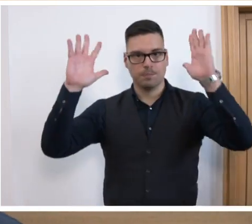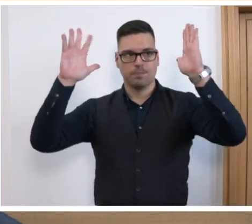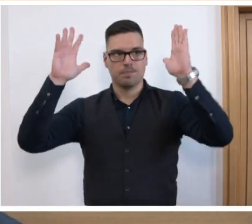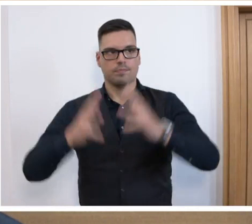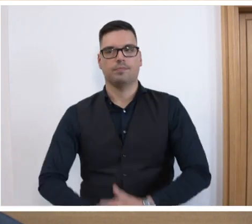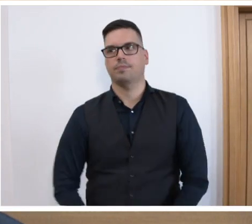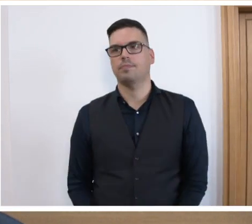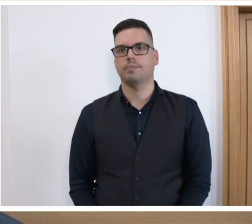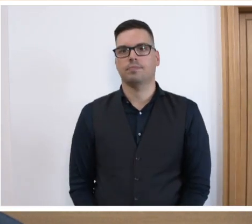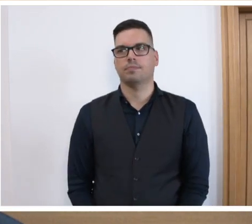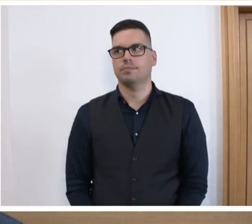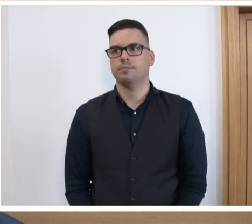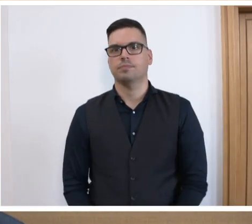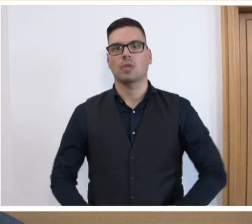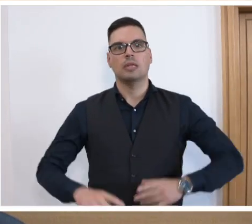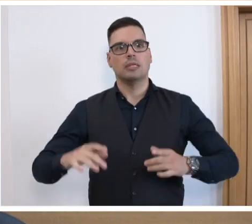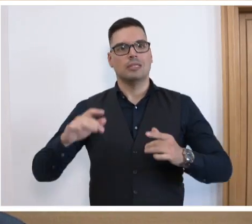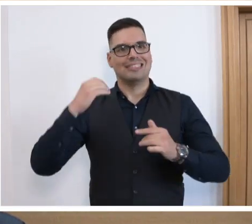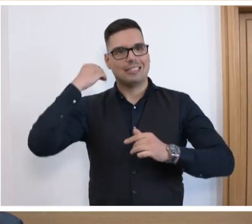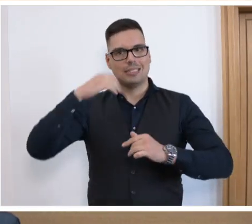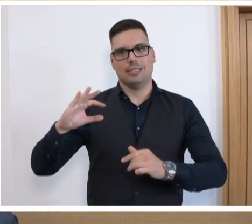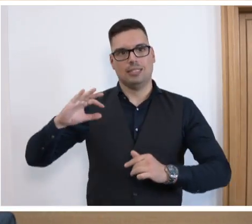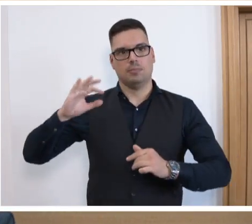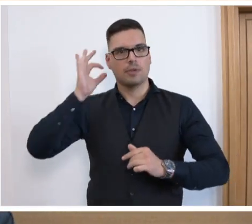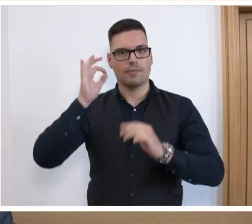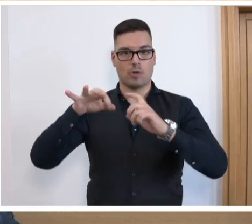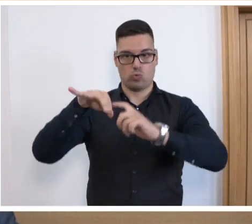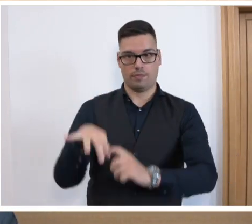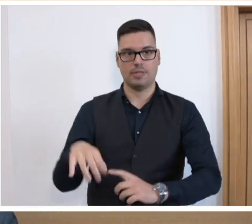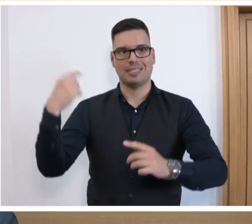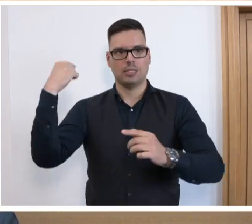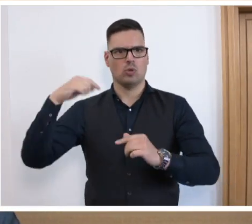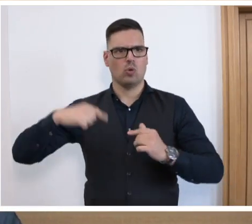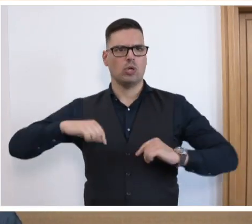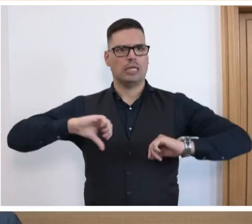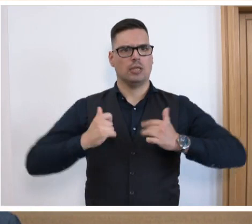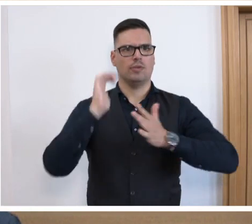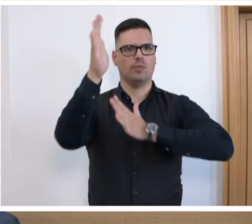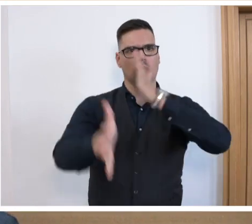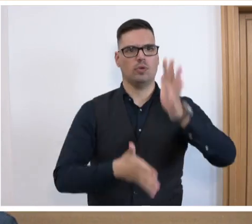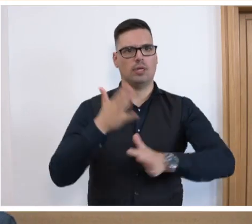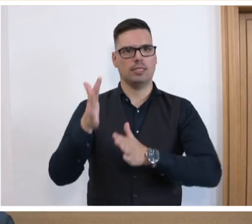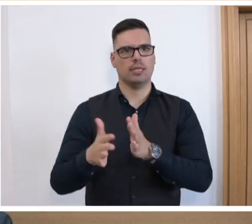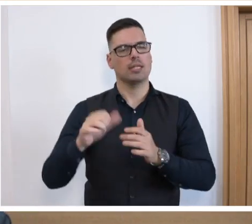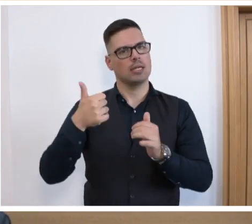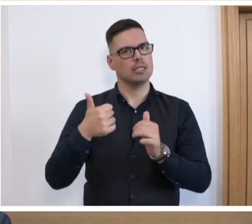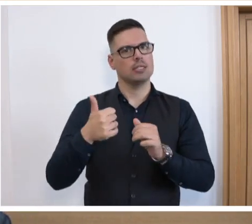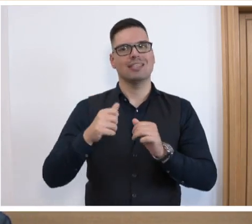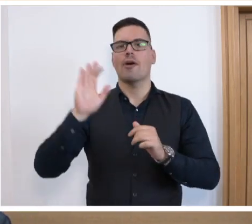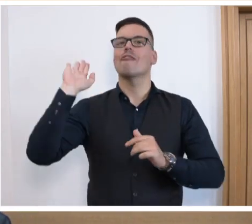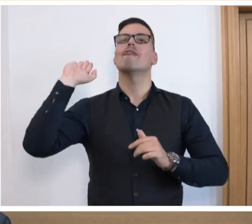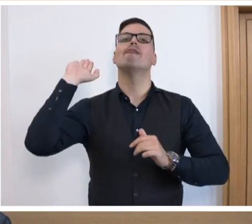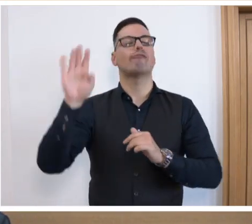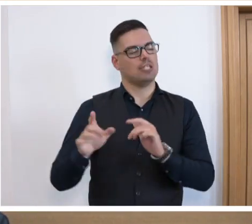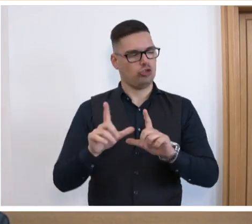Ich will dann auch, liebe Sandra Quinten, noch mal auf die Argumente eingehen, die heute Morgen gebracht wurden. Dort ist nämlich eine Sache definitiv falsch